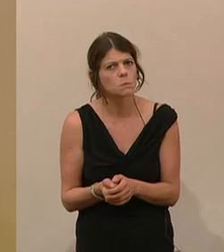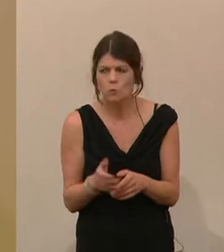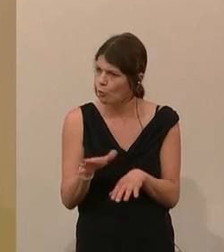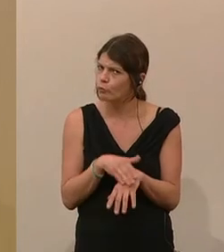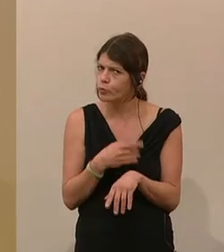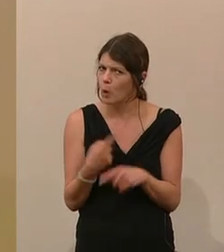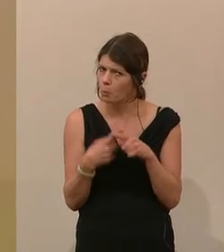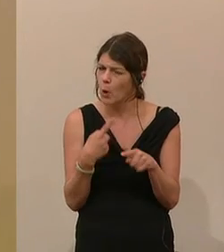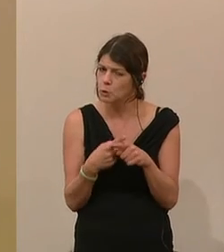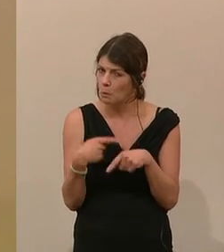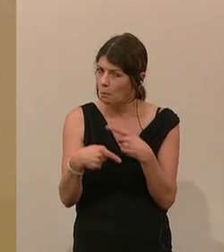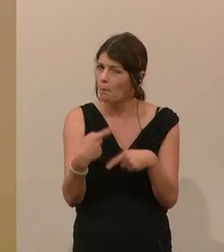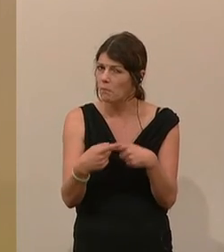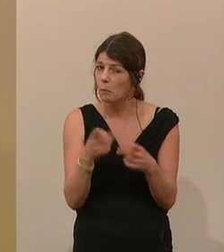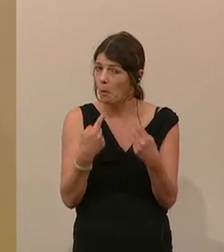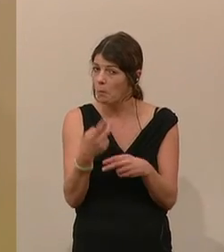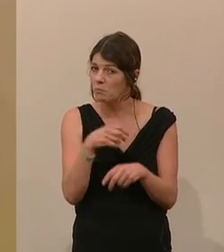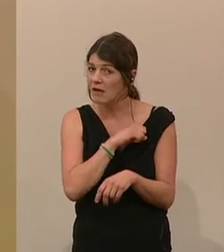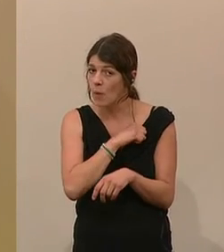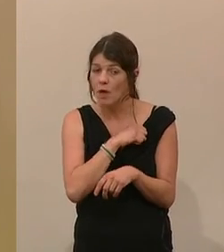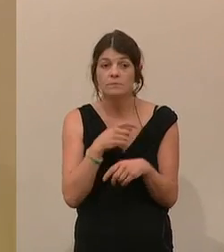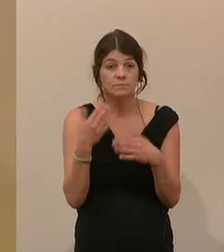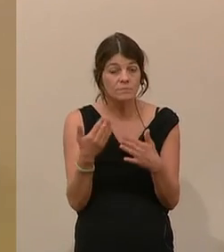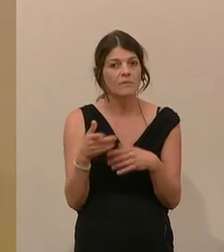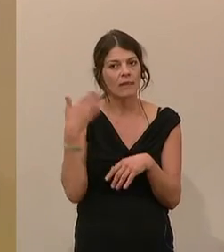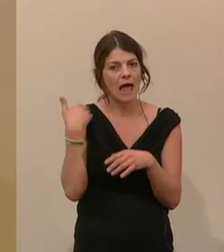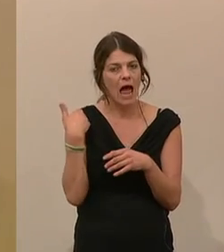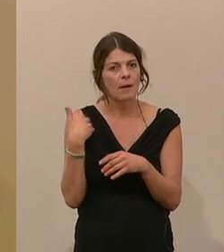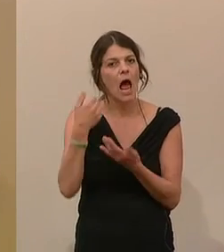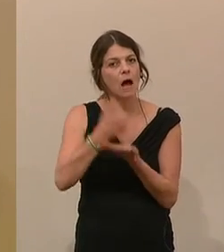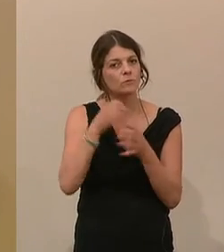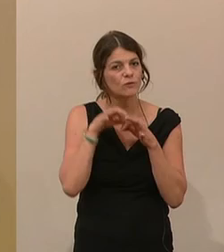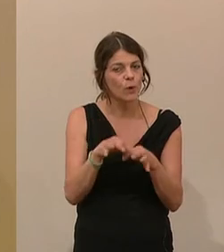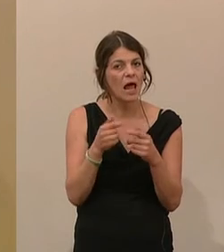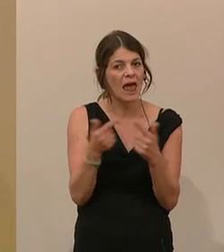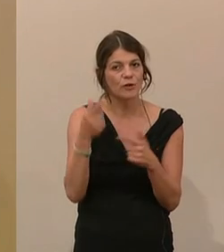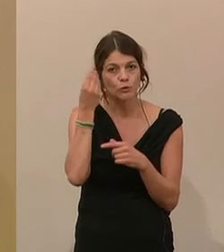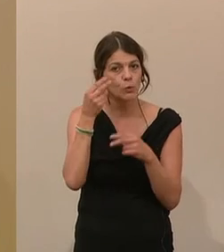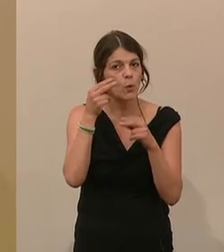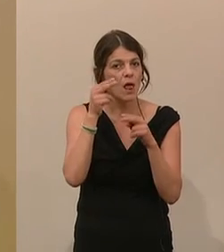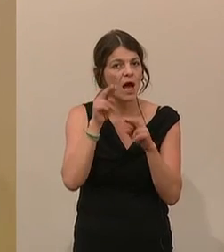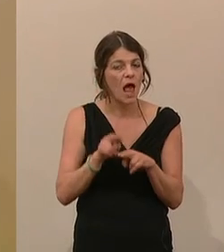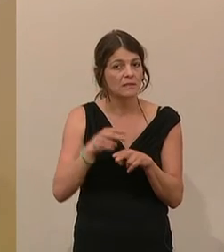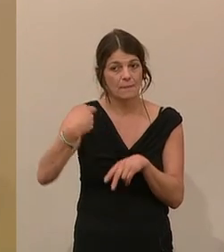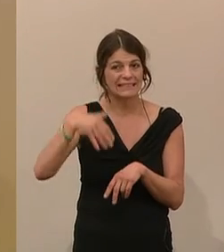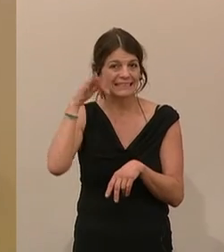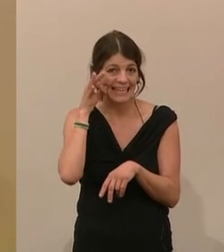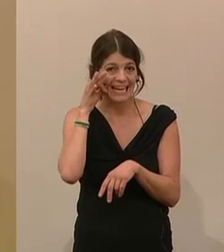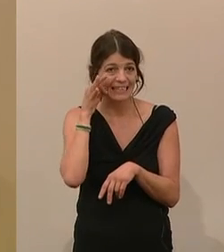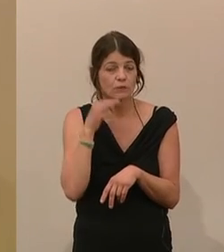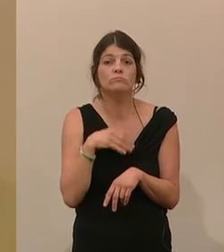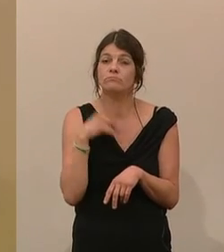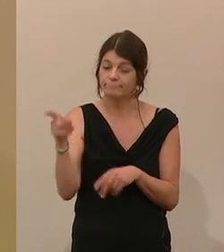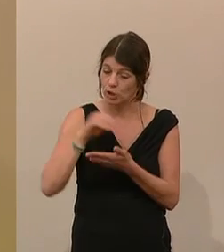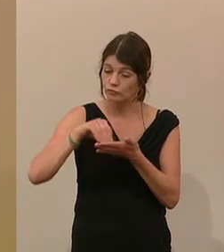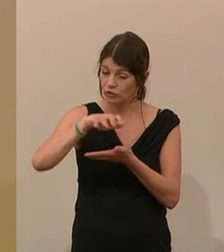erfolgversprechend zu sein, unterstützte doch die damalige amtsführende Landesschulratspräsidentin in einem Schreiben